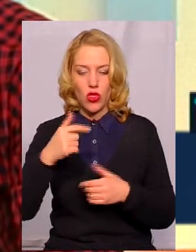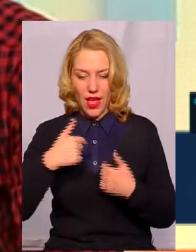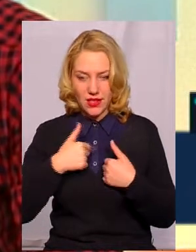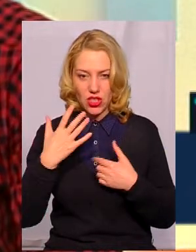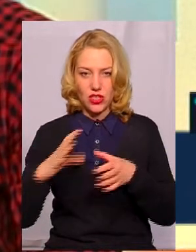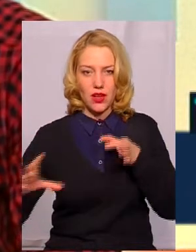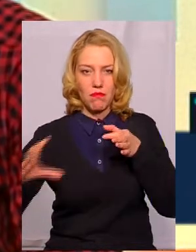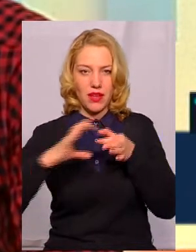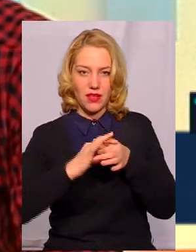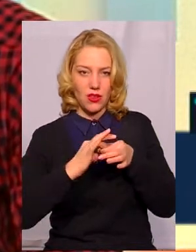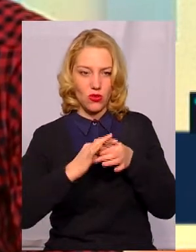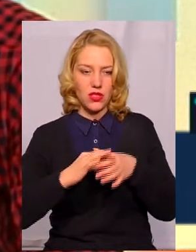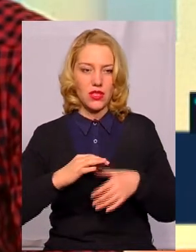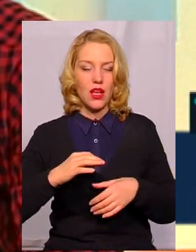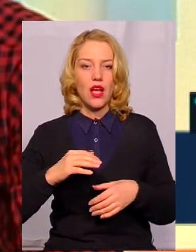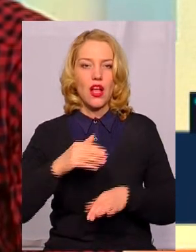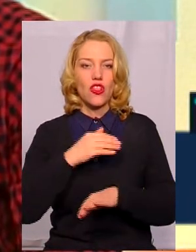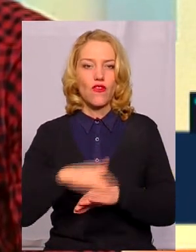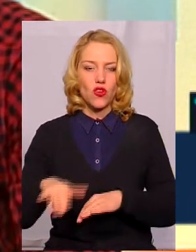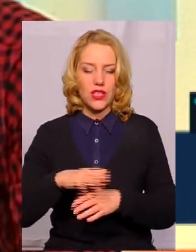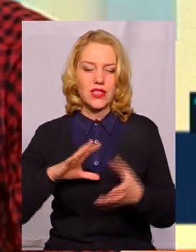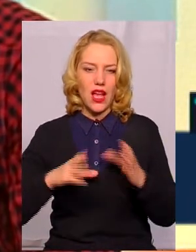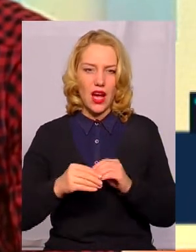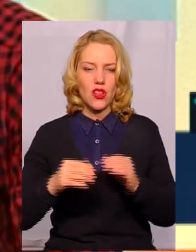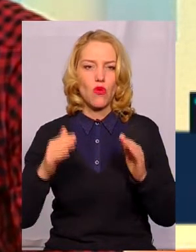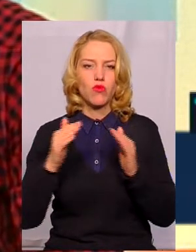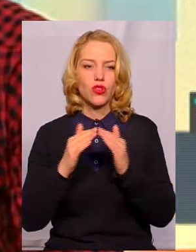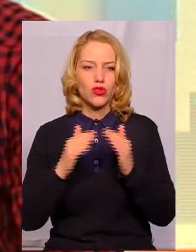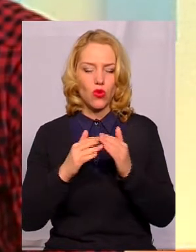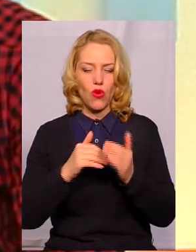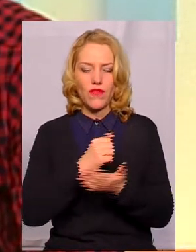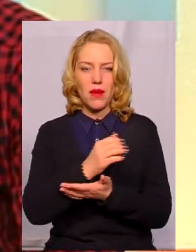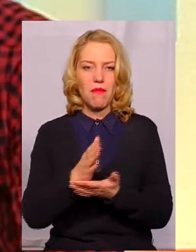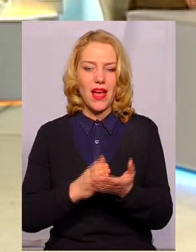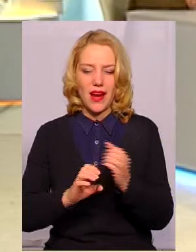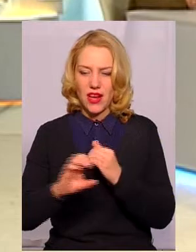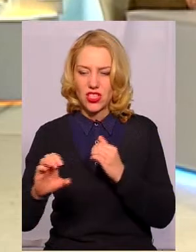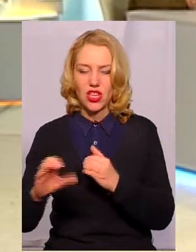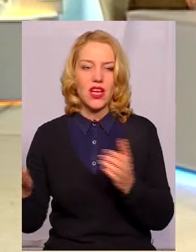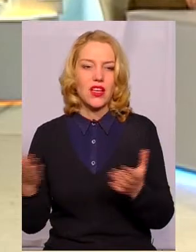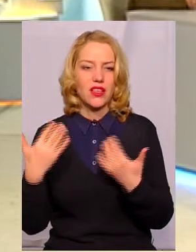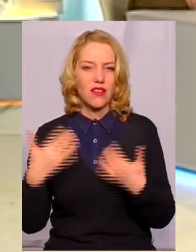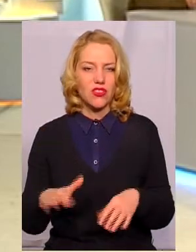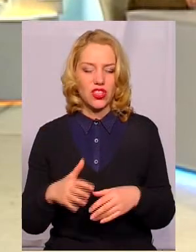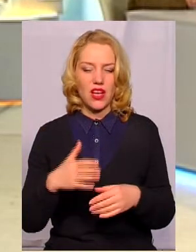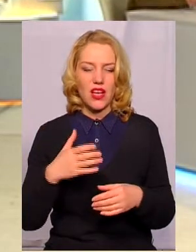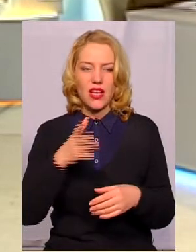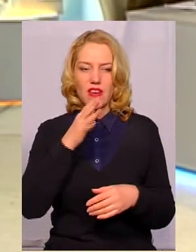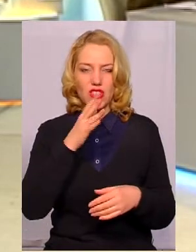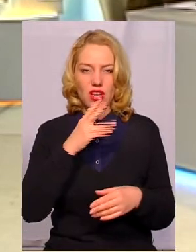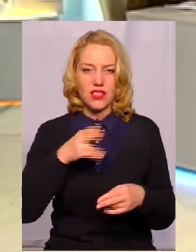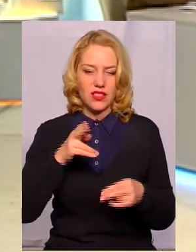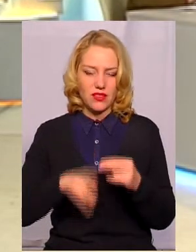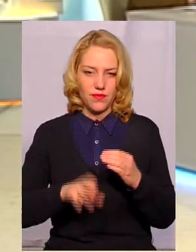дворові, загальнобудинкові мережі, які, на жаль, також вже вичерпали свій термін